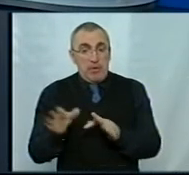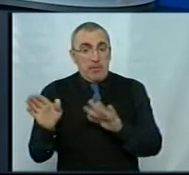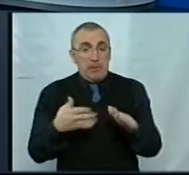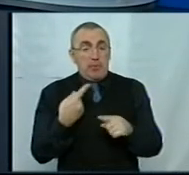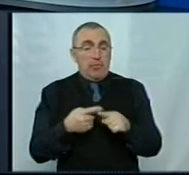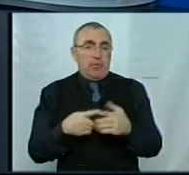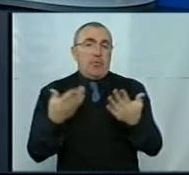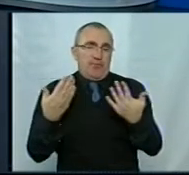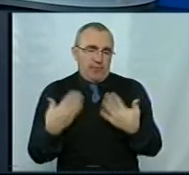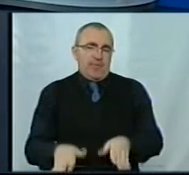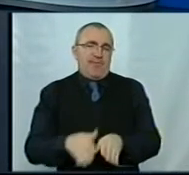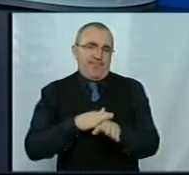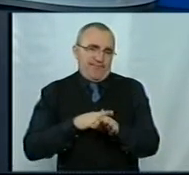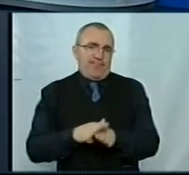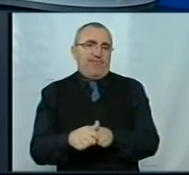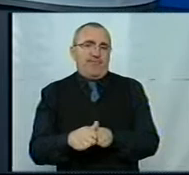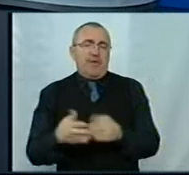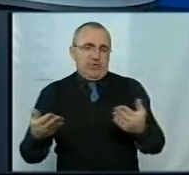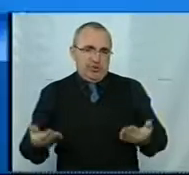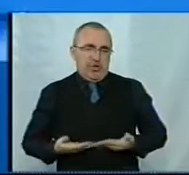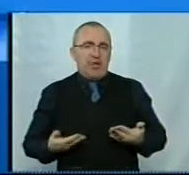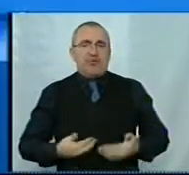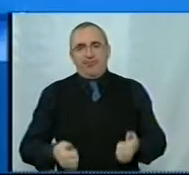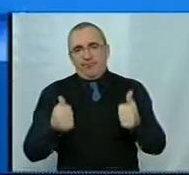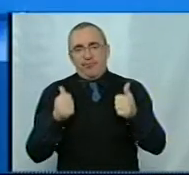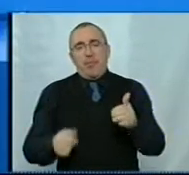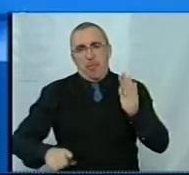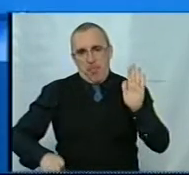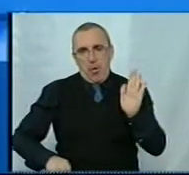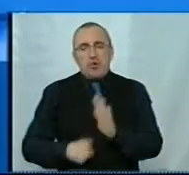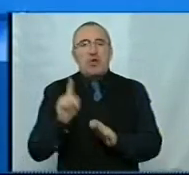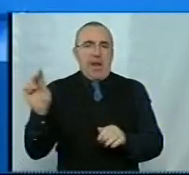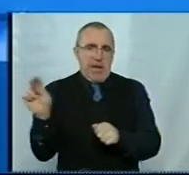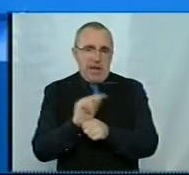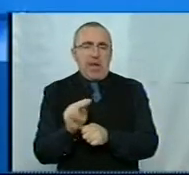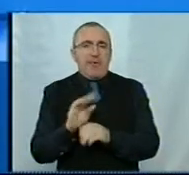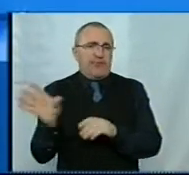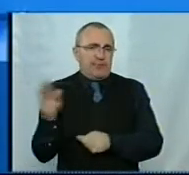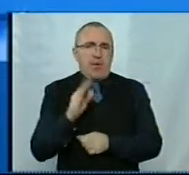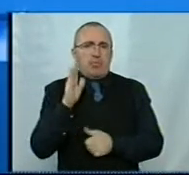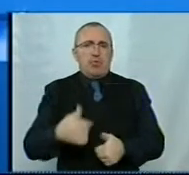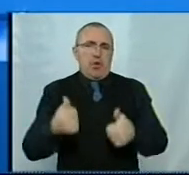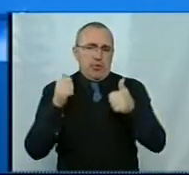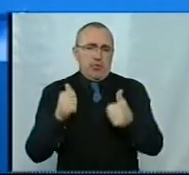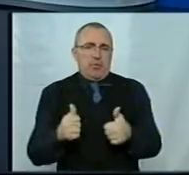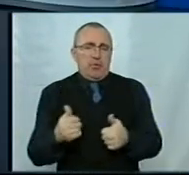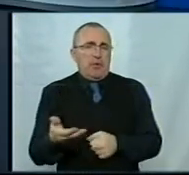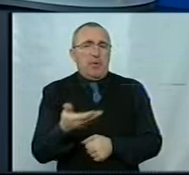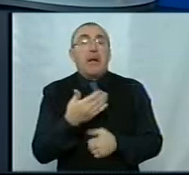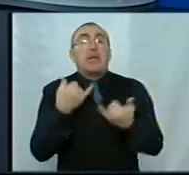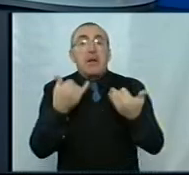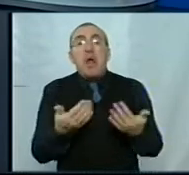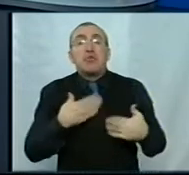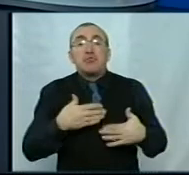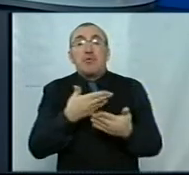скажете, ну, нарешті тепер заживемо, нарешті тепер почнемо лікувати. Нарешті все буде добре. Ні, звісно. Для чого